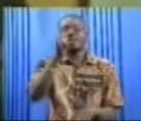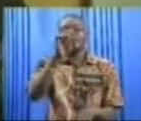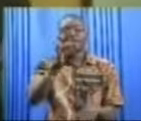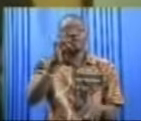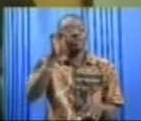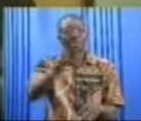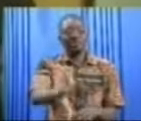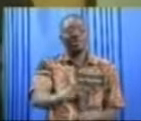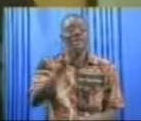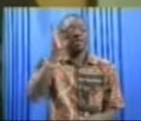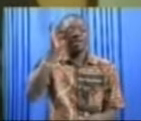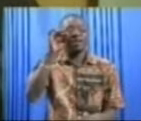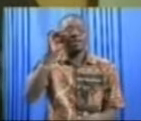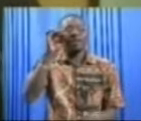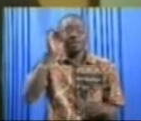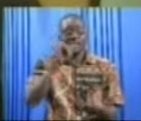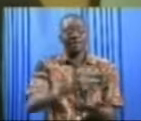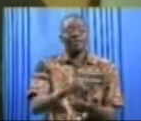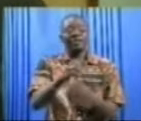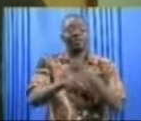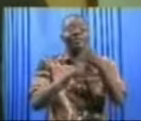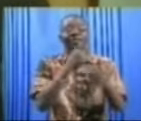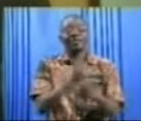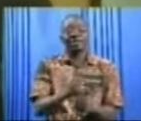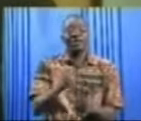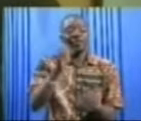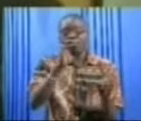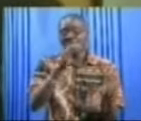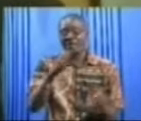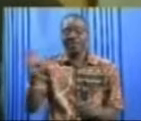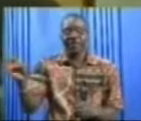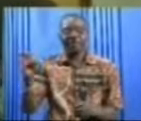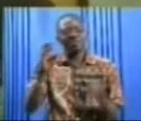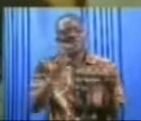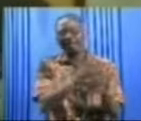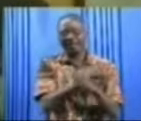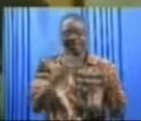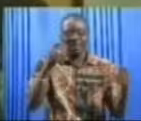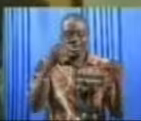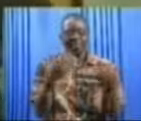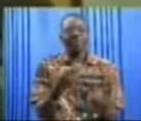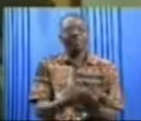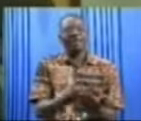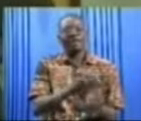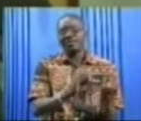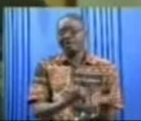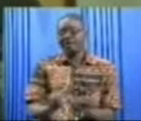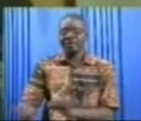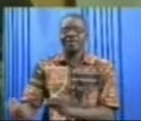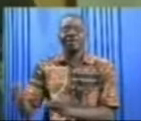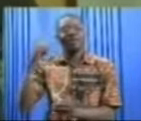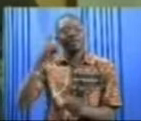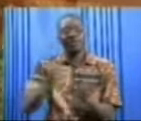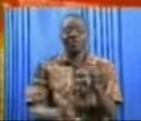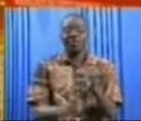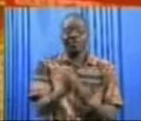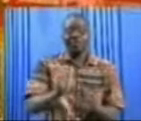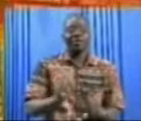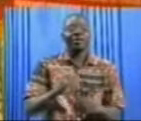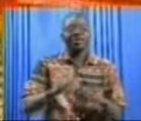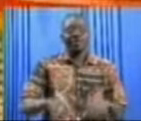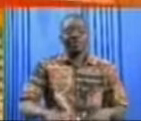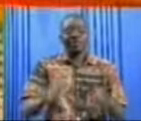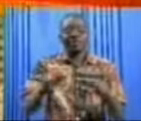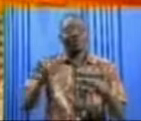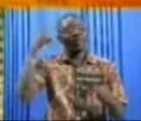déjà, le 19e cette année au Burkina, c'est très bien organisé et nous osons espérer que justement ça se poursuivrait davantage. Au